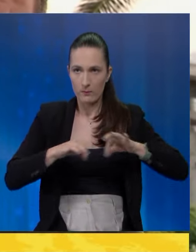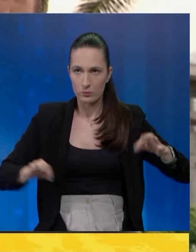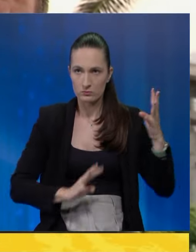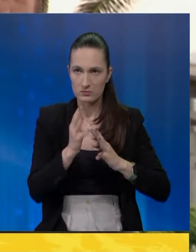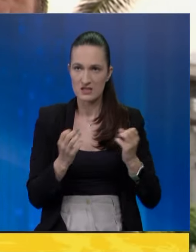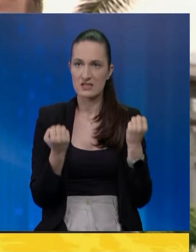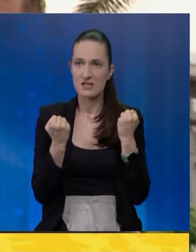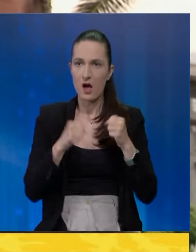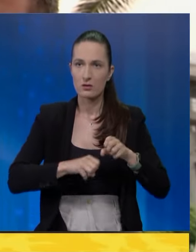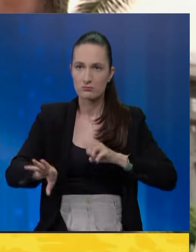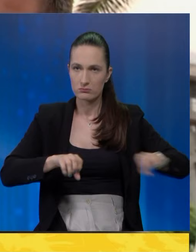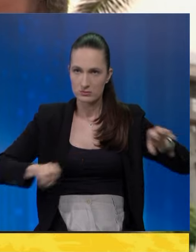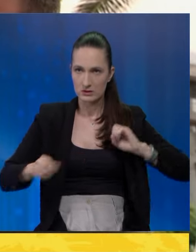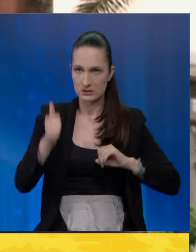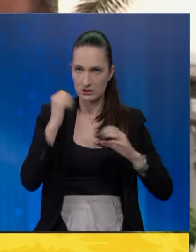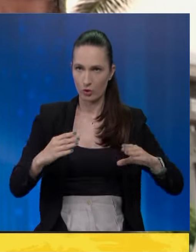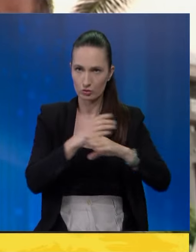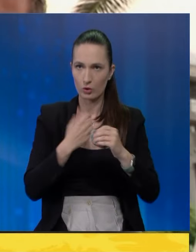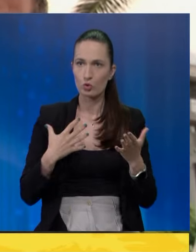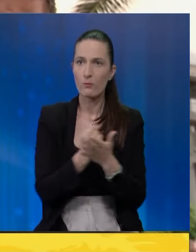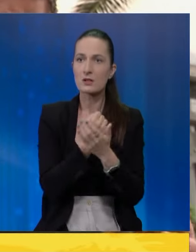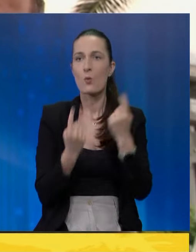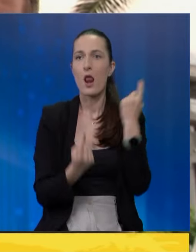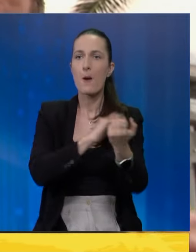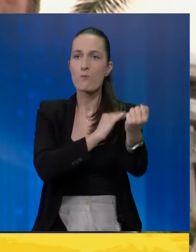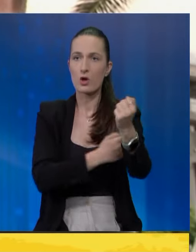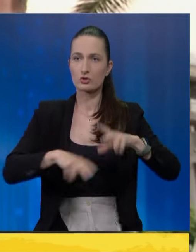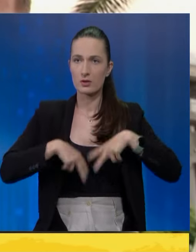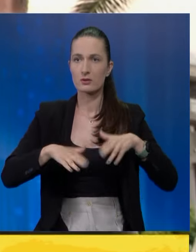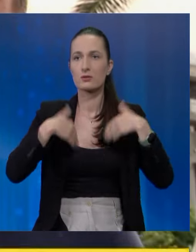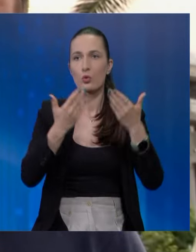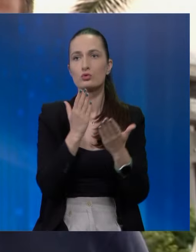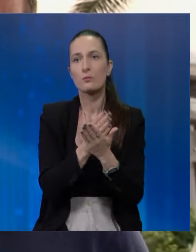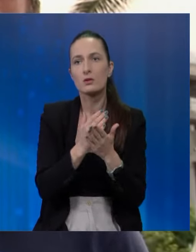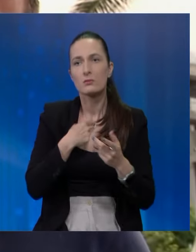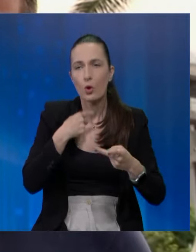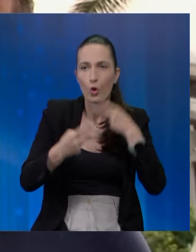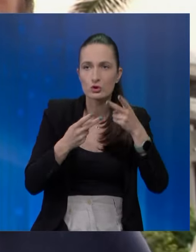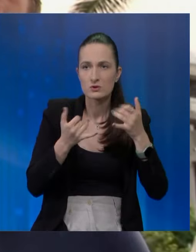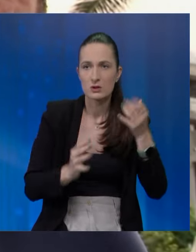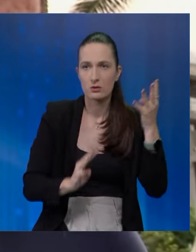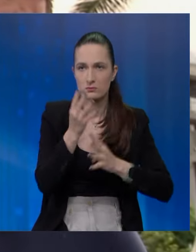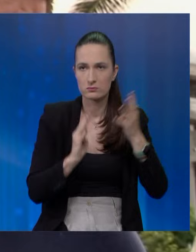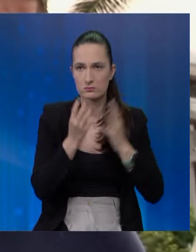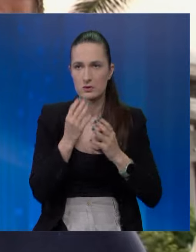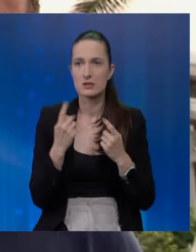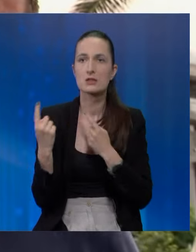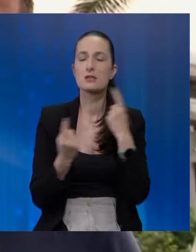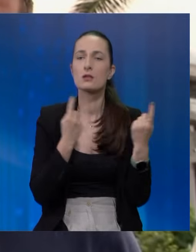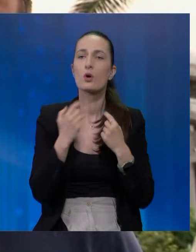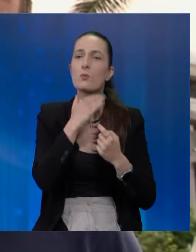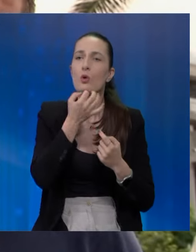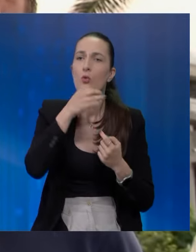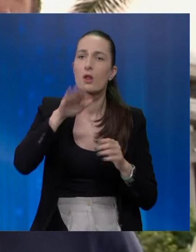Cijela požarišta, snage su raspoređene, od sinoć, dobili smo čak neka pa čaja jutro, tako da u biti kontroliramo sad požara. Skroz je